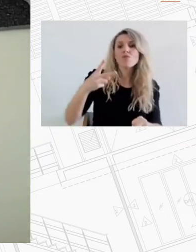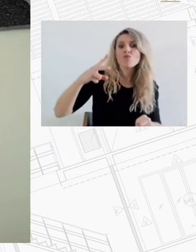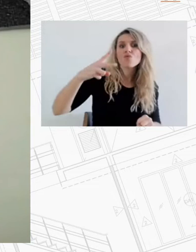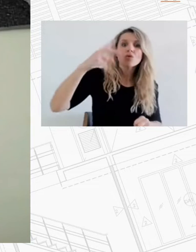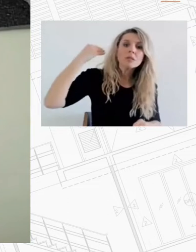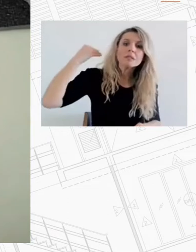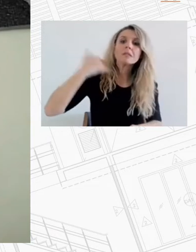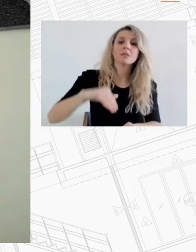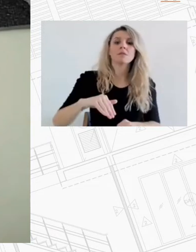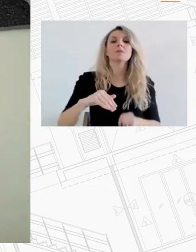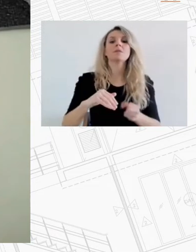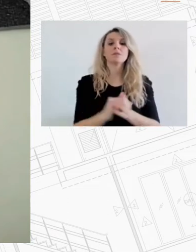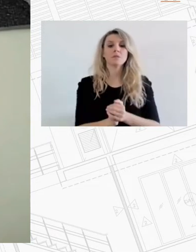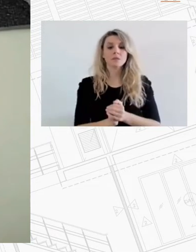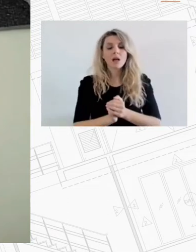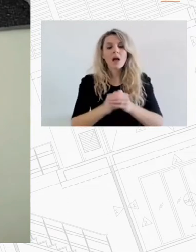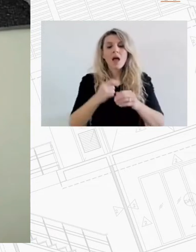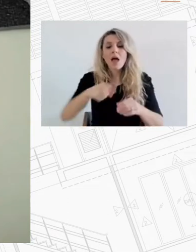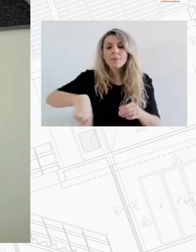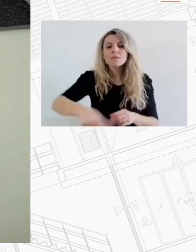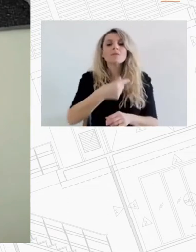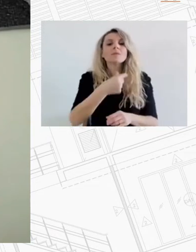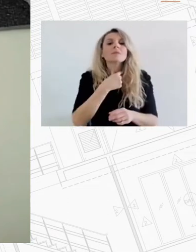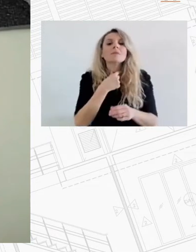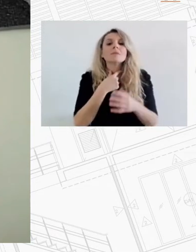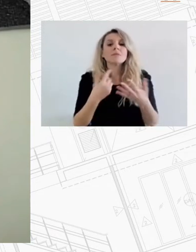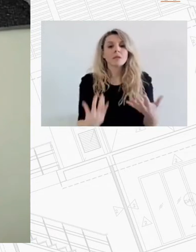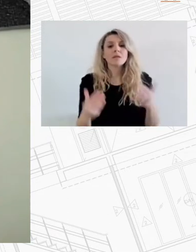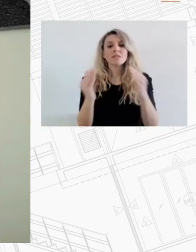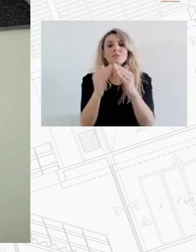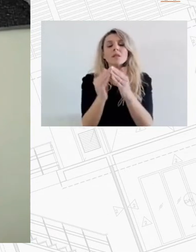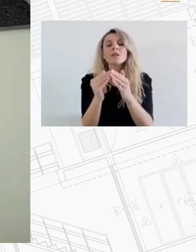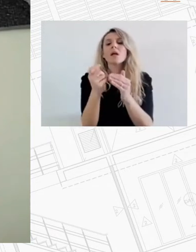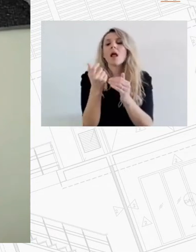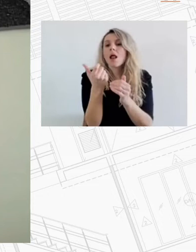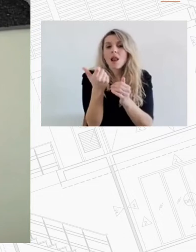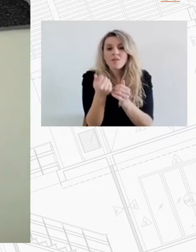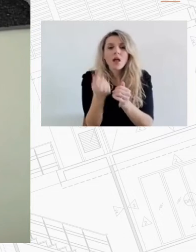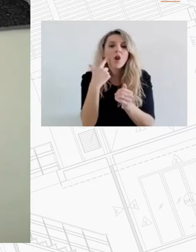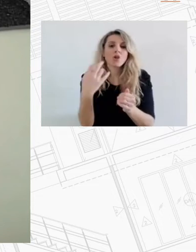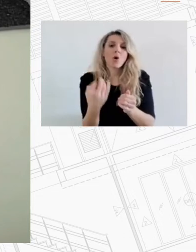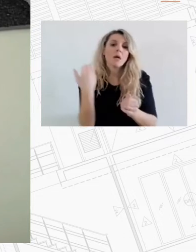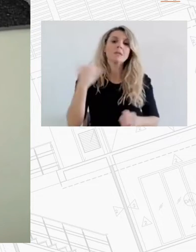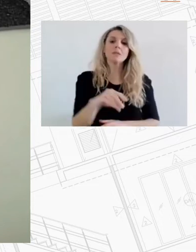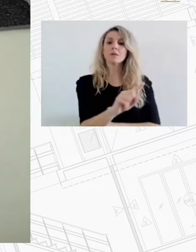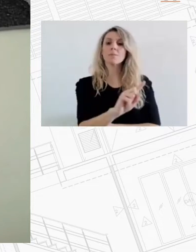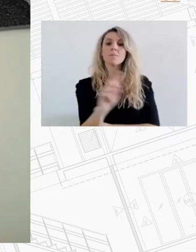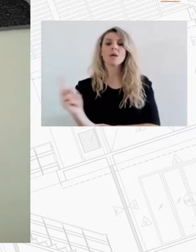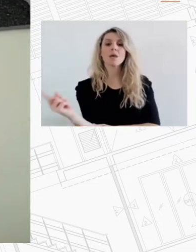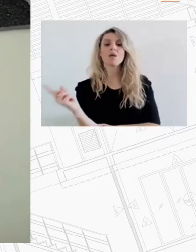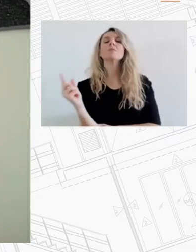ανάγκη για την εξασφάλιση προσιτής και κοινωνικής κατοικίας γίνεται επιτακτική όσο ποτέ